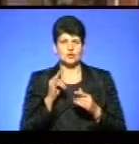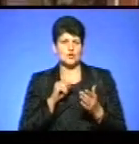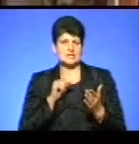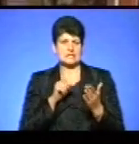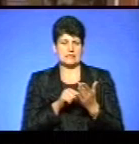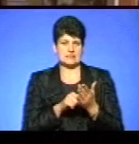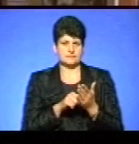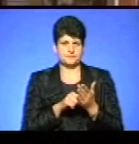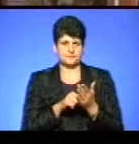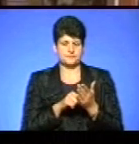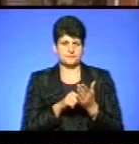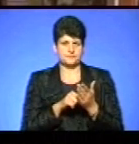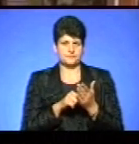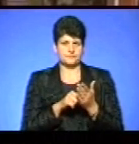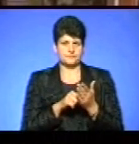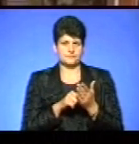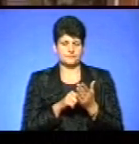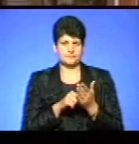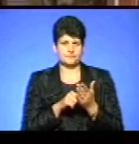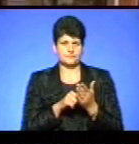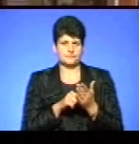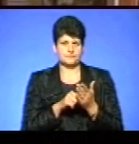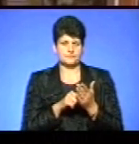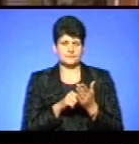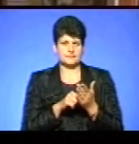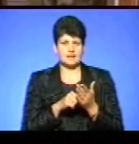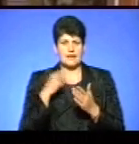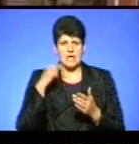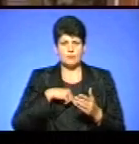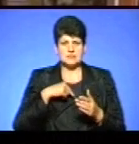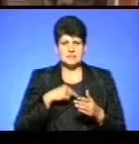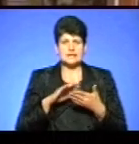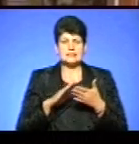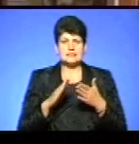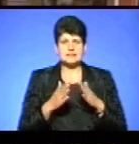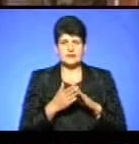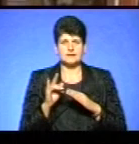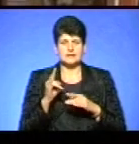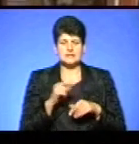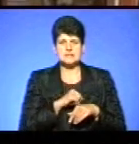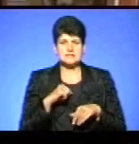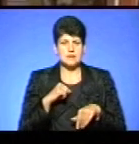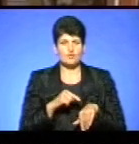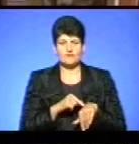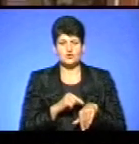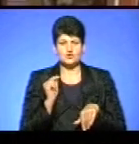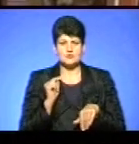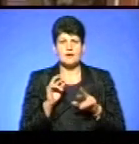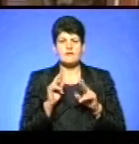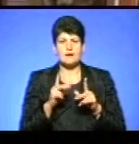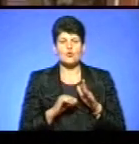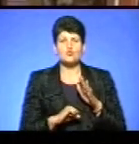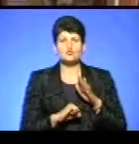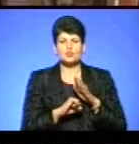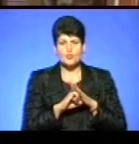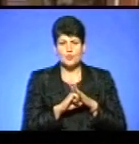Дитиноцентризм і емоційний стан дитини, і самовідчуття як основа,